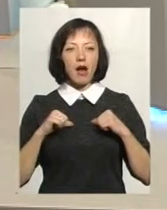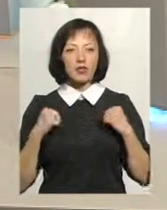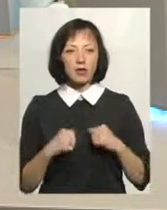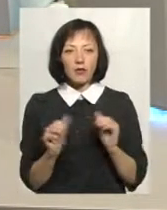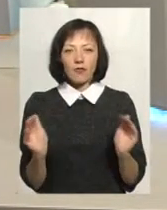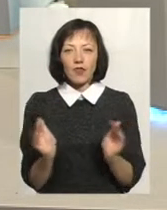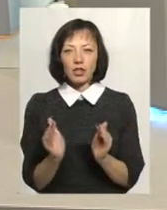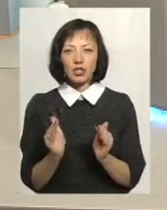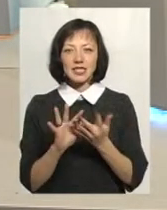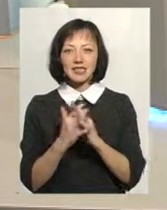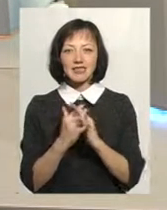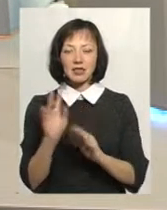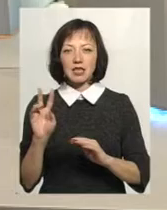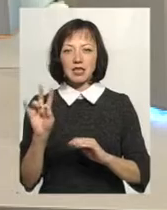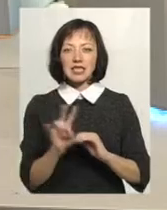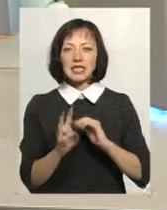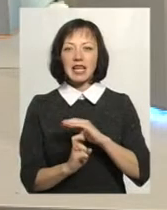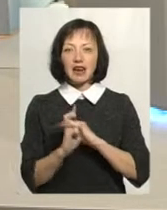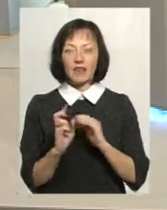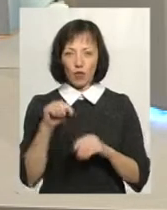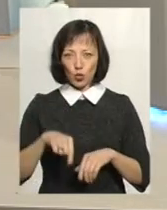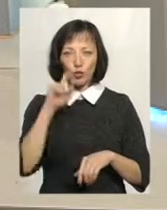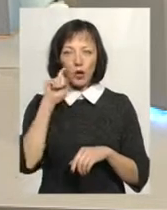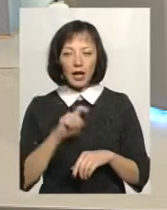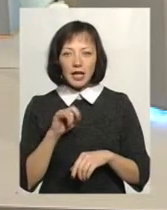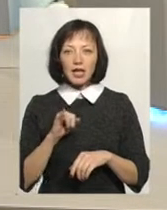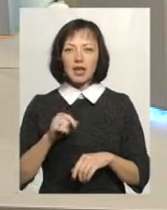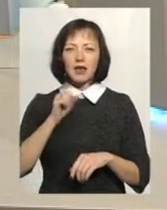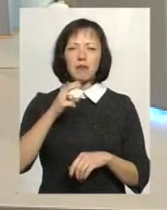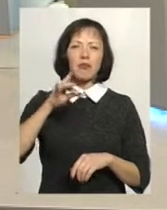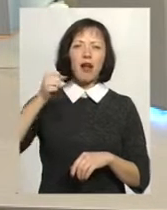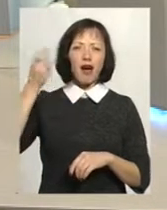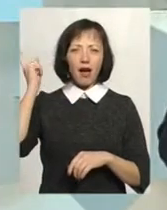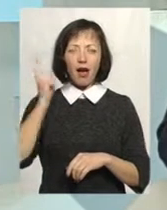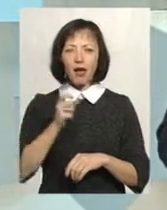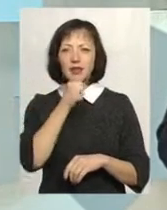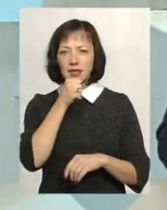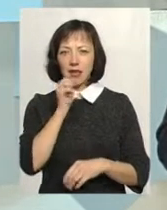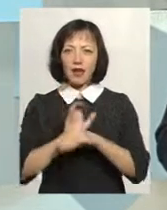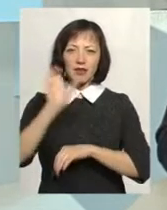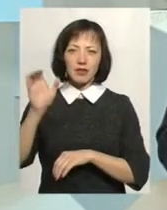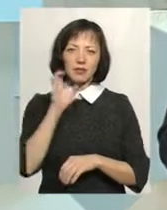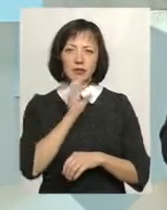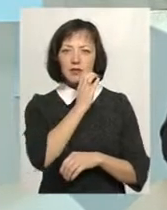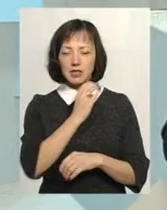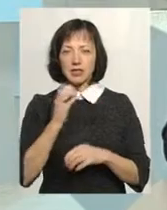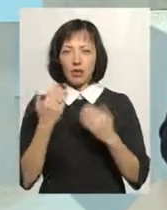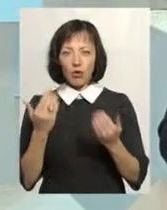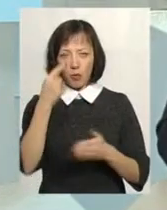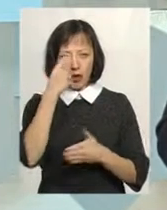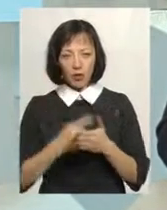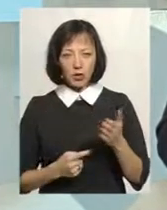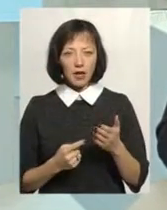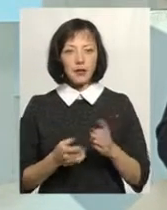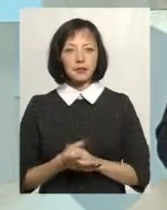сільській церкві тут в Україні, і прадіда кудись аж за Урал відправляли за його переконання. Отже,